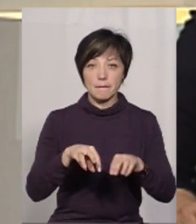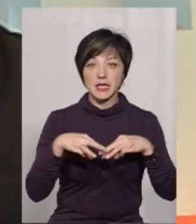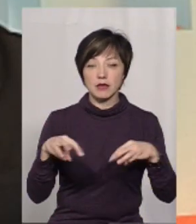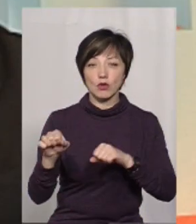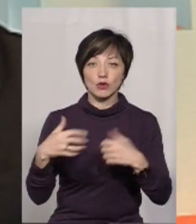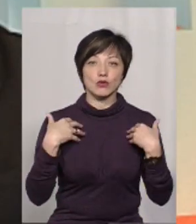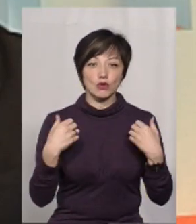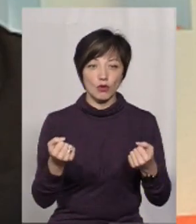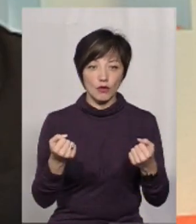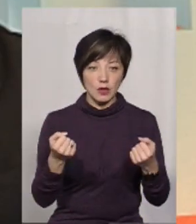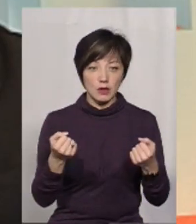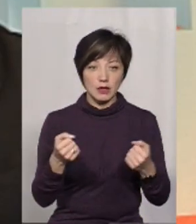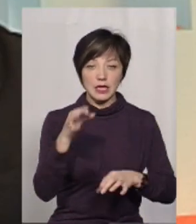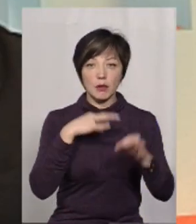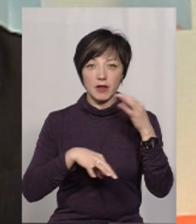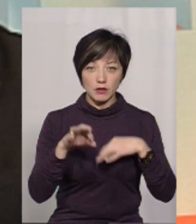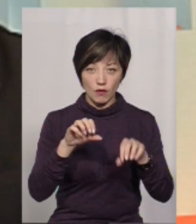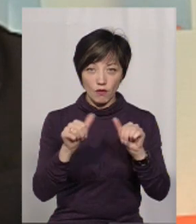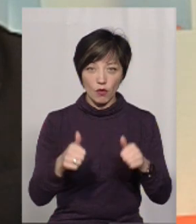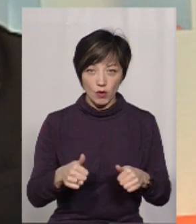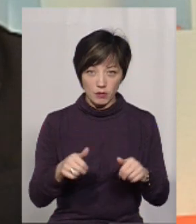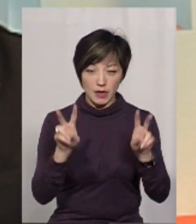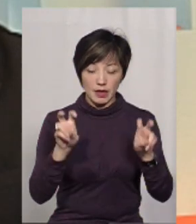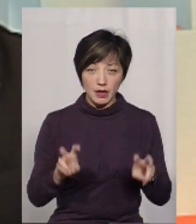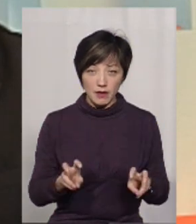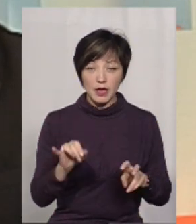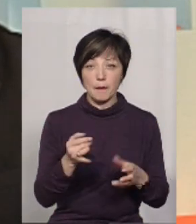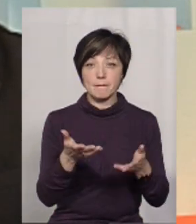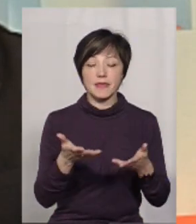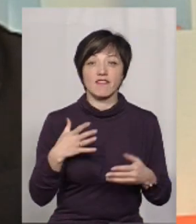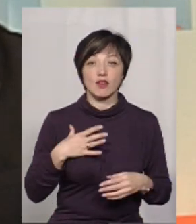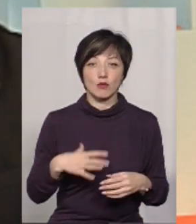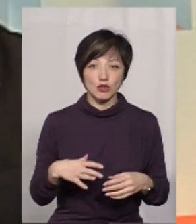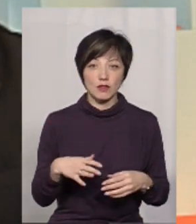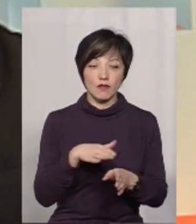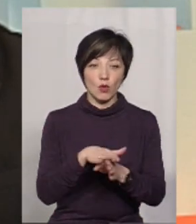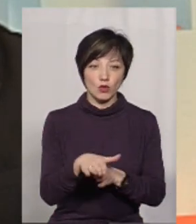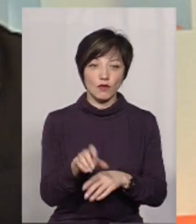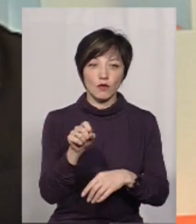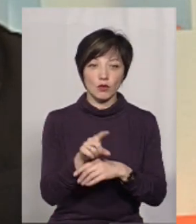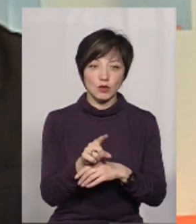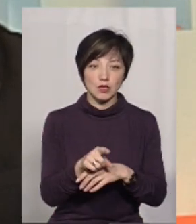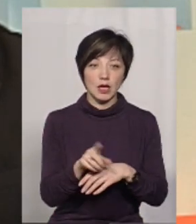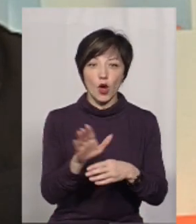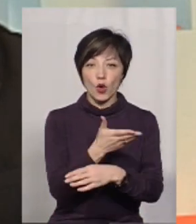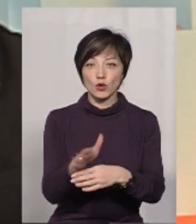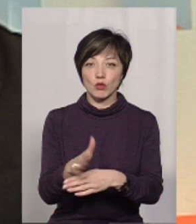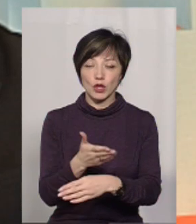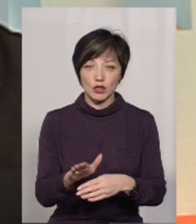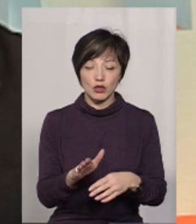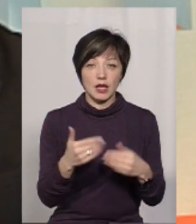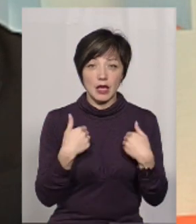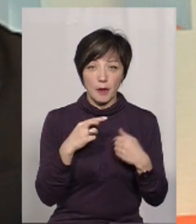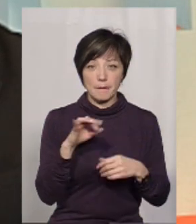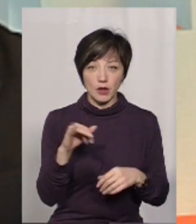Міністерства охорони здоров'я таблітовані форми ліків, і ми вимушені виконувати функцію розподільчу.